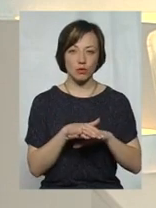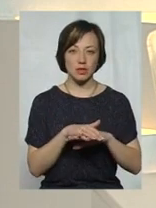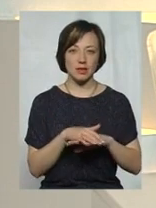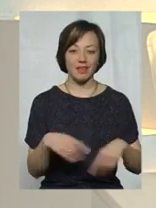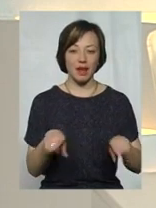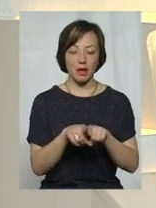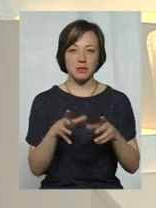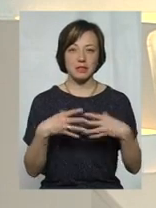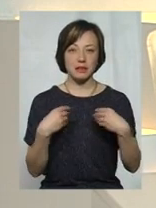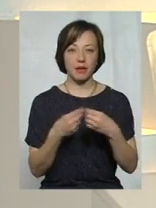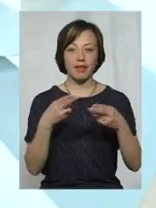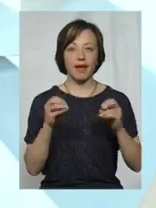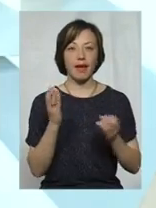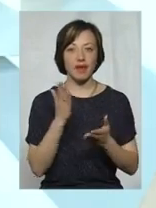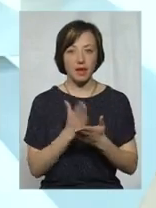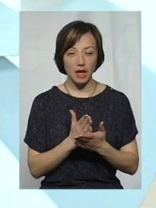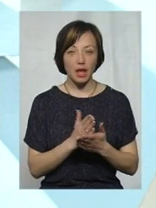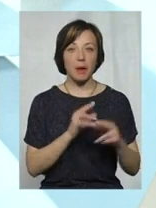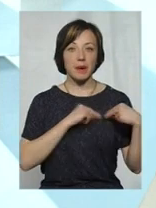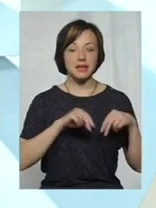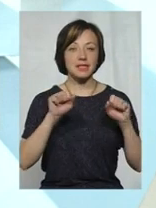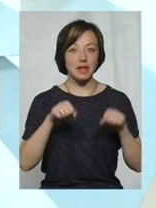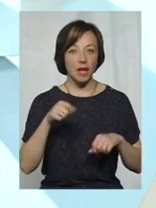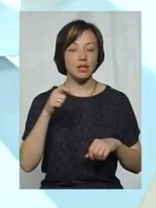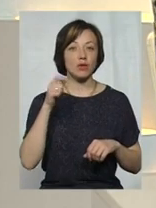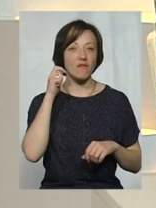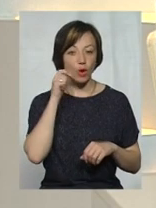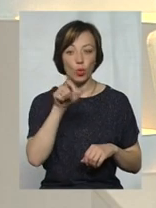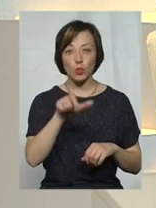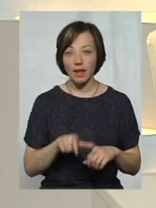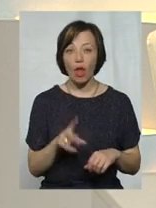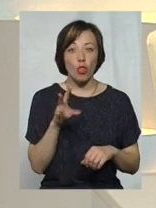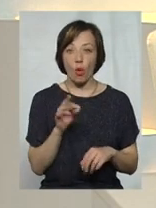родинам, де є працездатного віку, не працюючі особи,